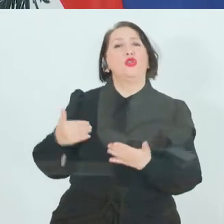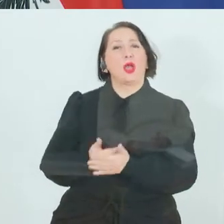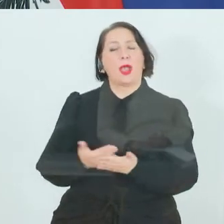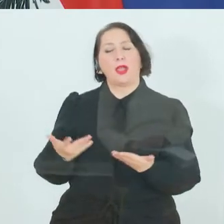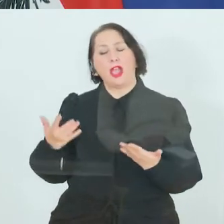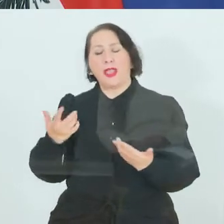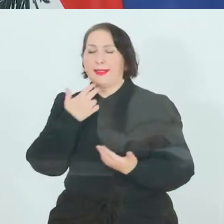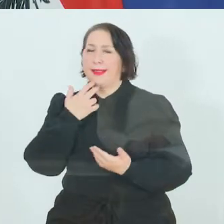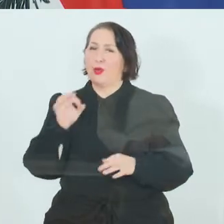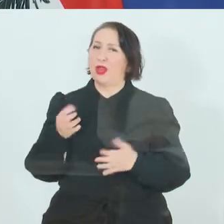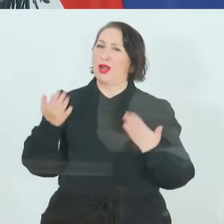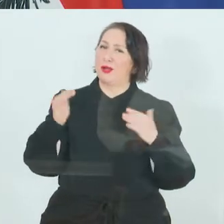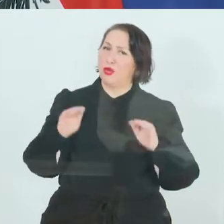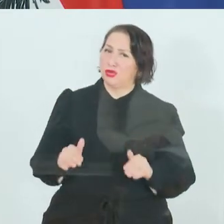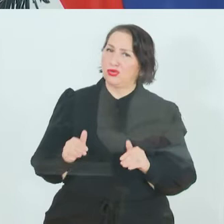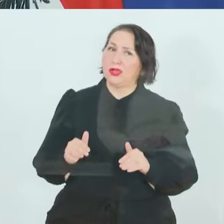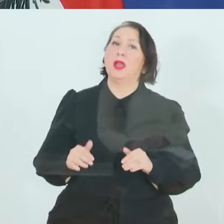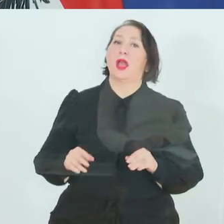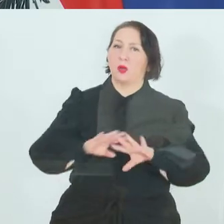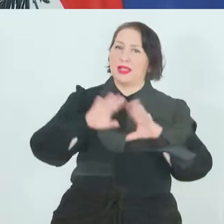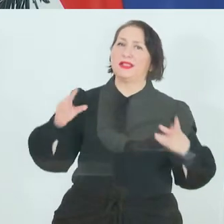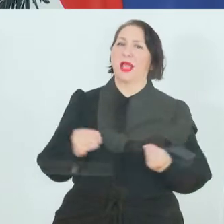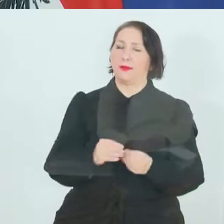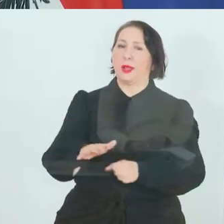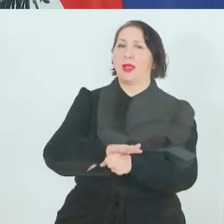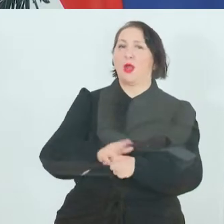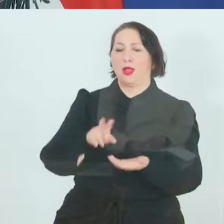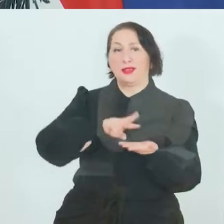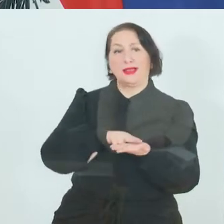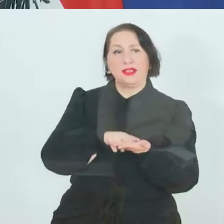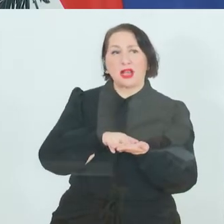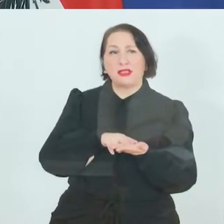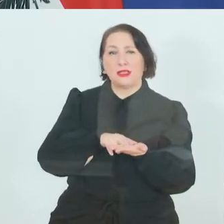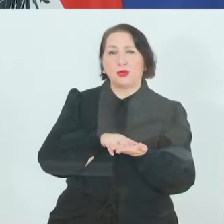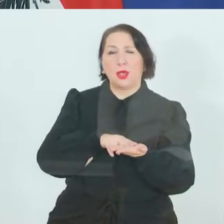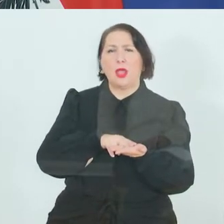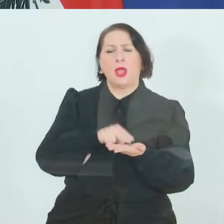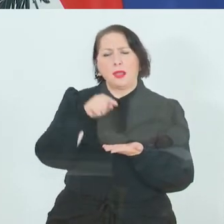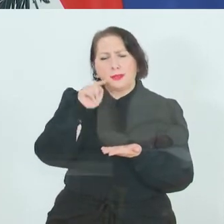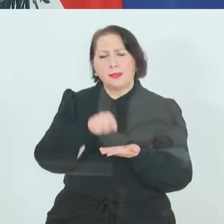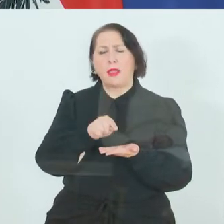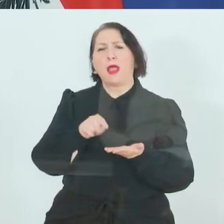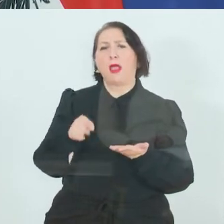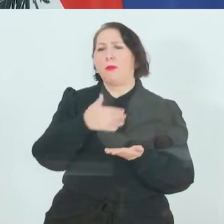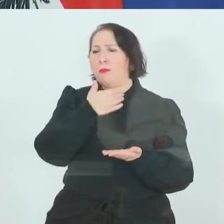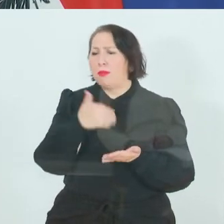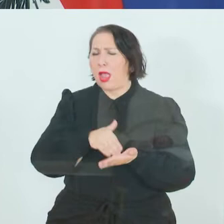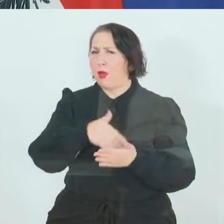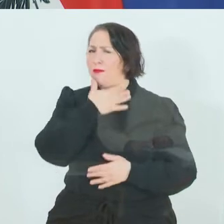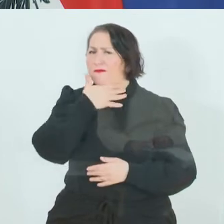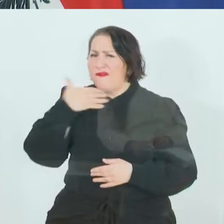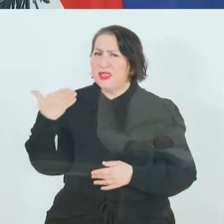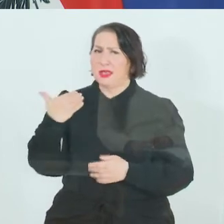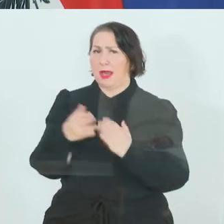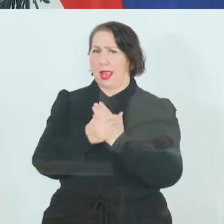Klimaschutz und aber auch im gesamten Bereich der Digitalisierung, wo es darum geht, dass wir zahlreiche Experten brauchen und